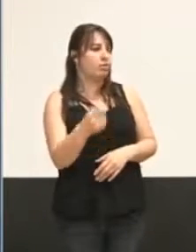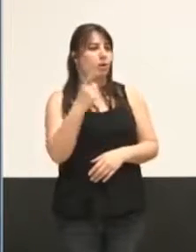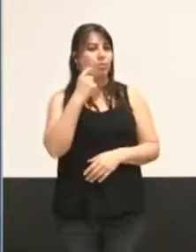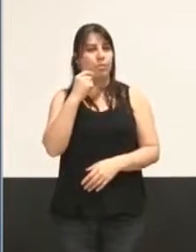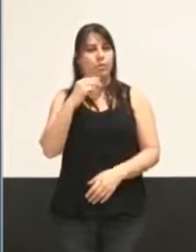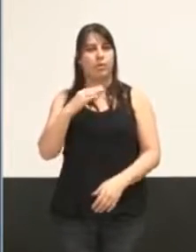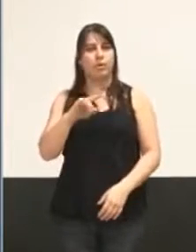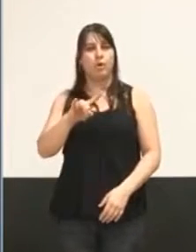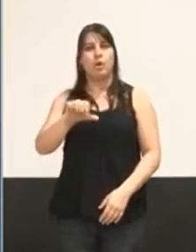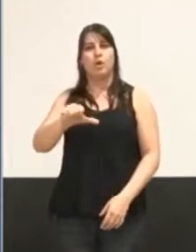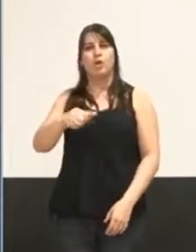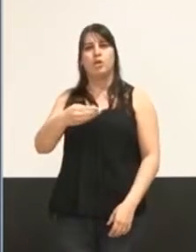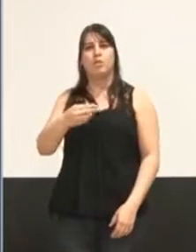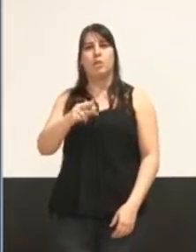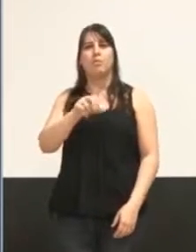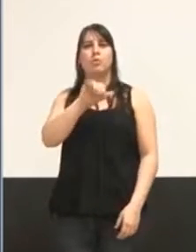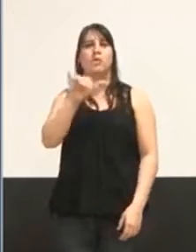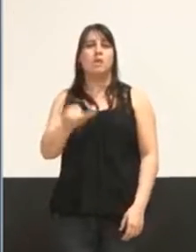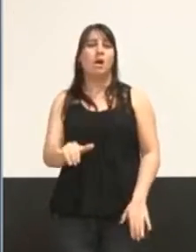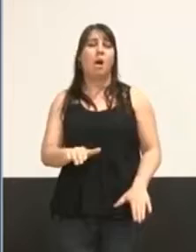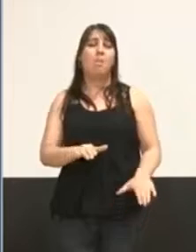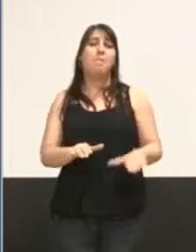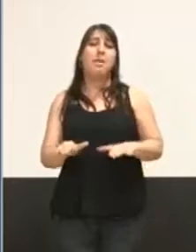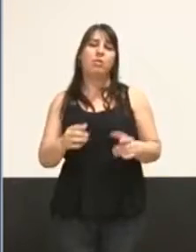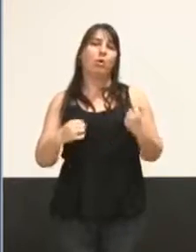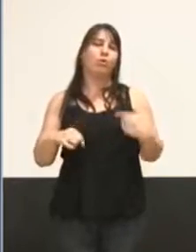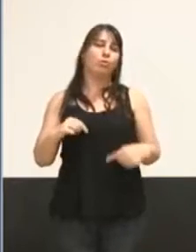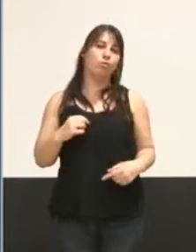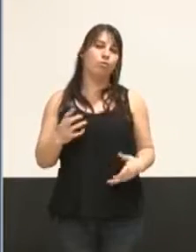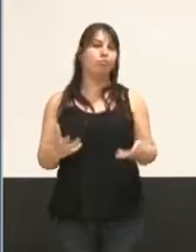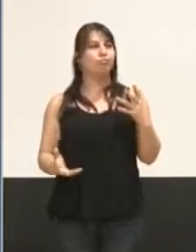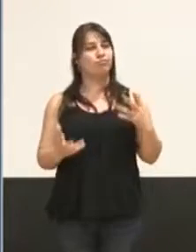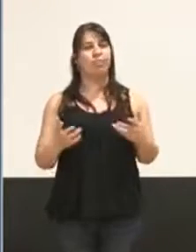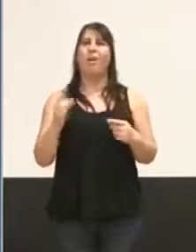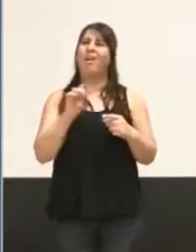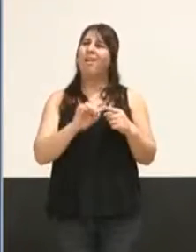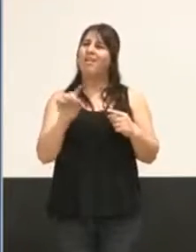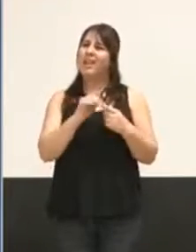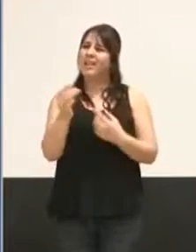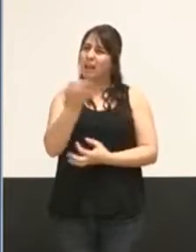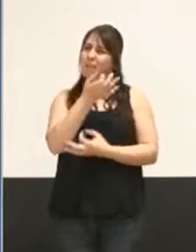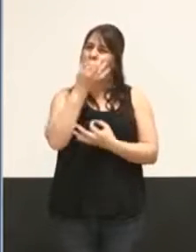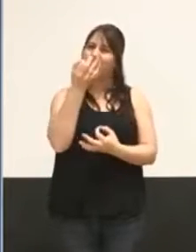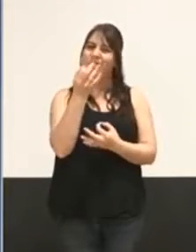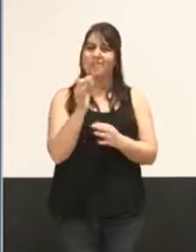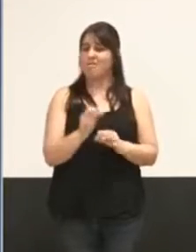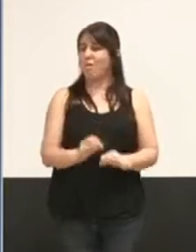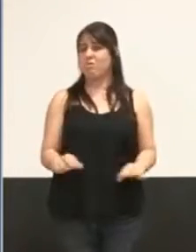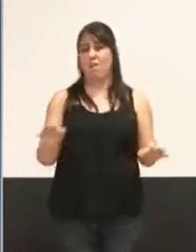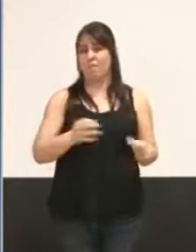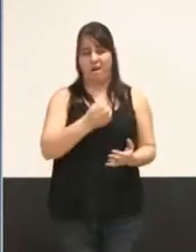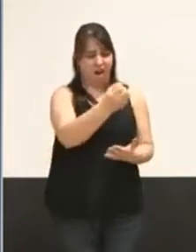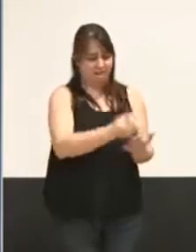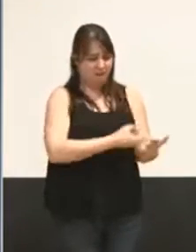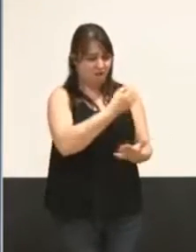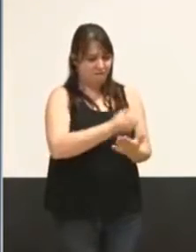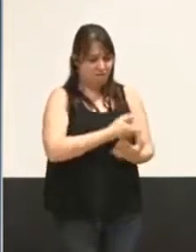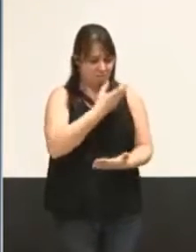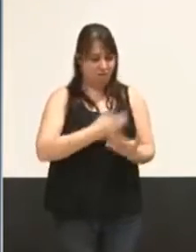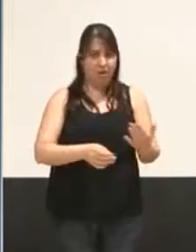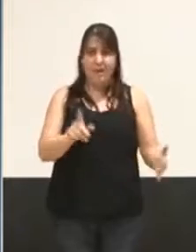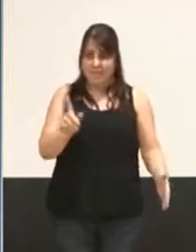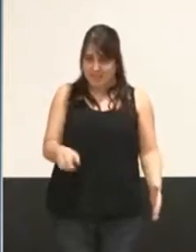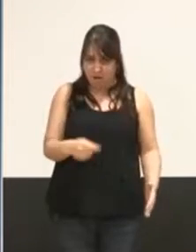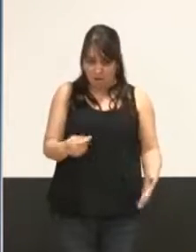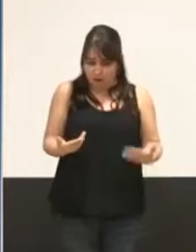Chamussi sur la méthode, nous n'avons pas de détails très précis sur l'opération, ce qui est normal à ce stade-là,